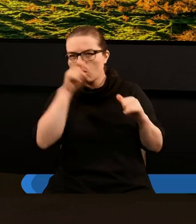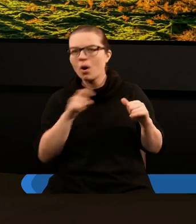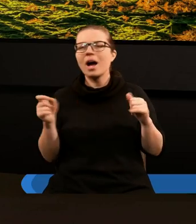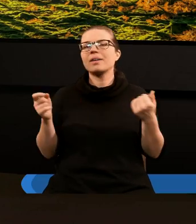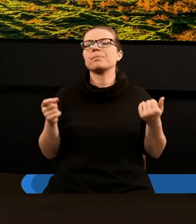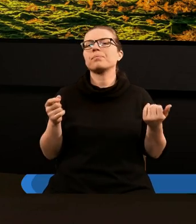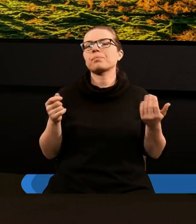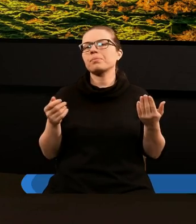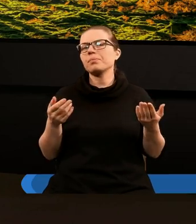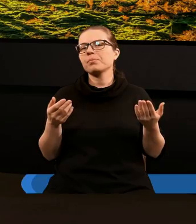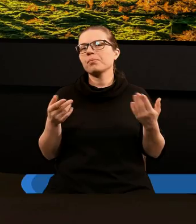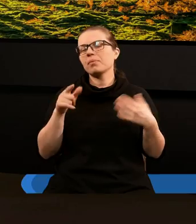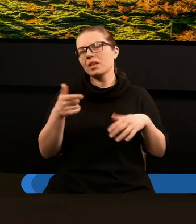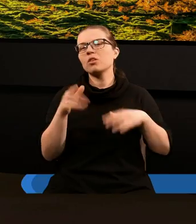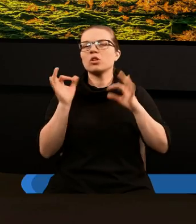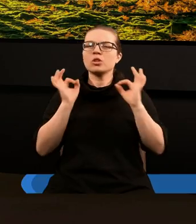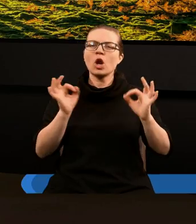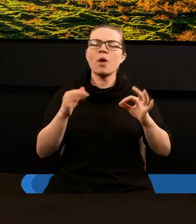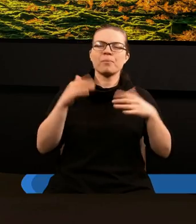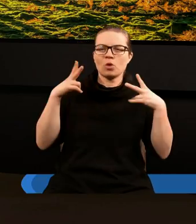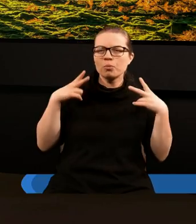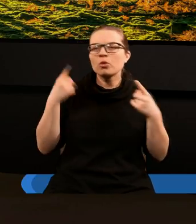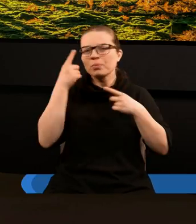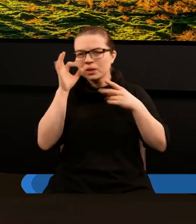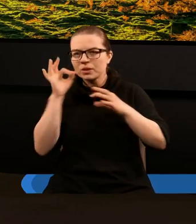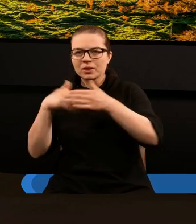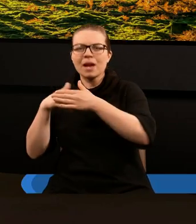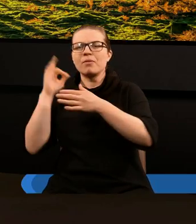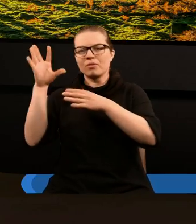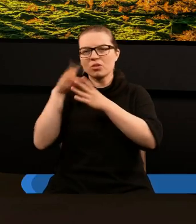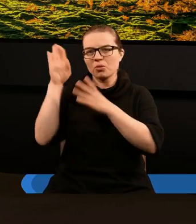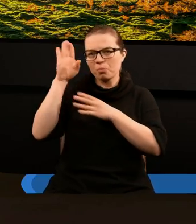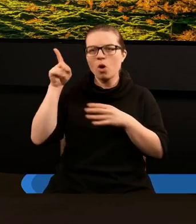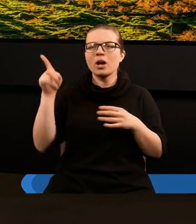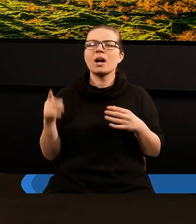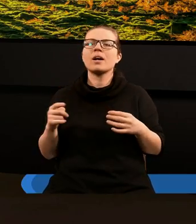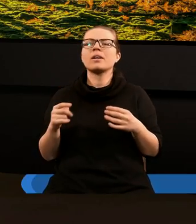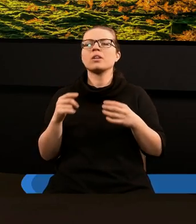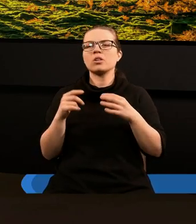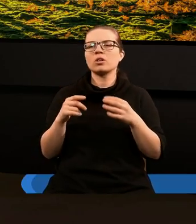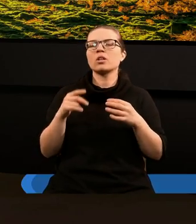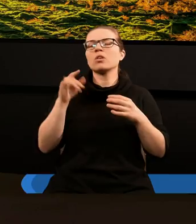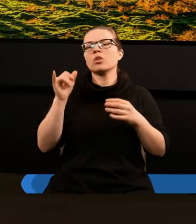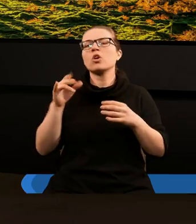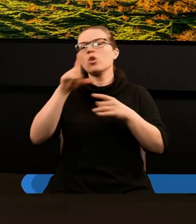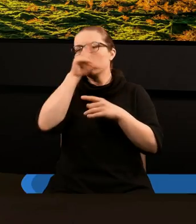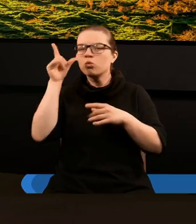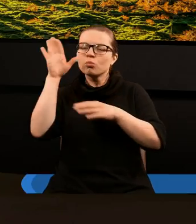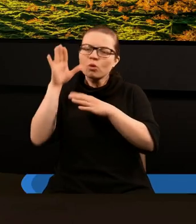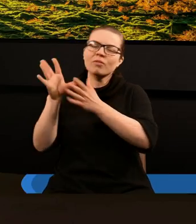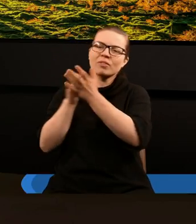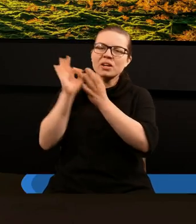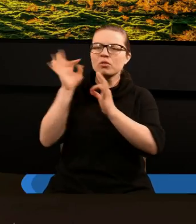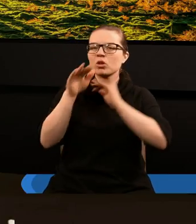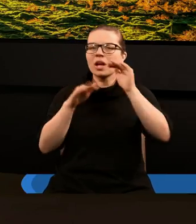zachowywać Boży Dzień Odpoczynku, co pokrywa się z opisem Ludu Bożego w objawieniu